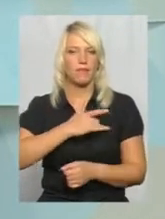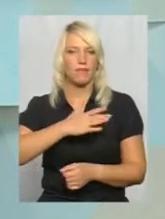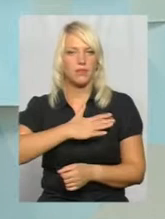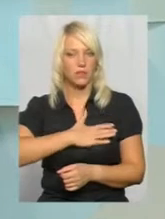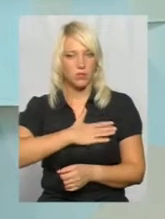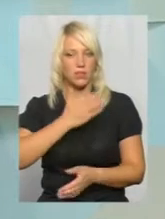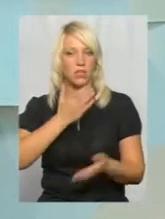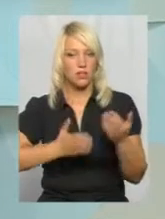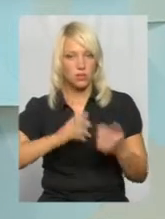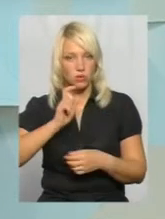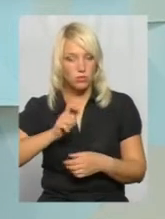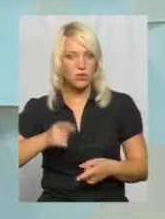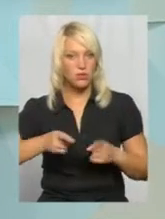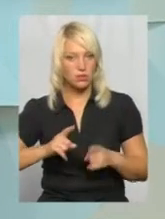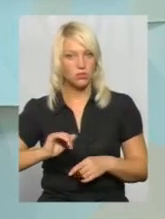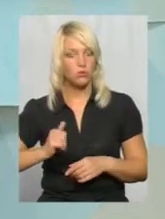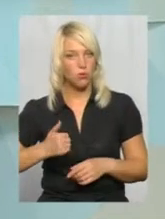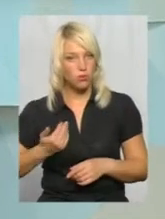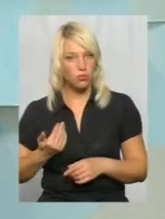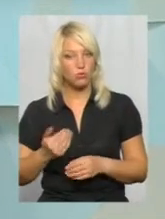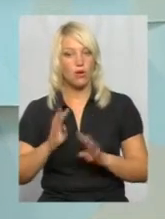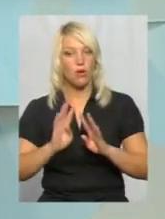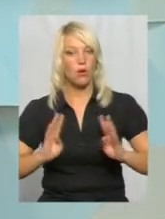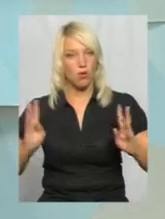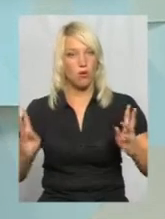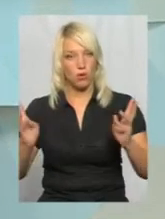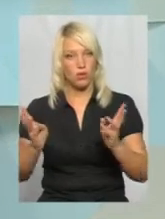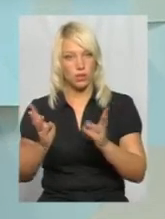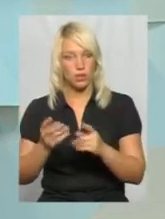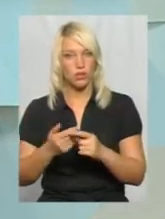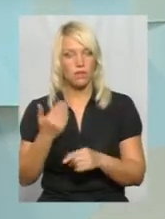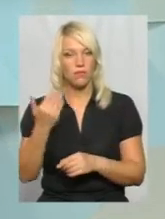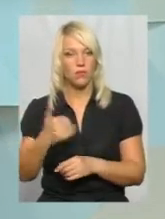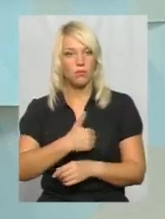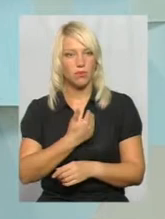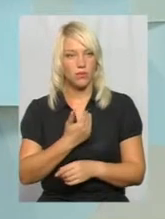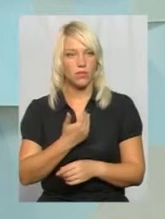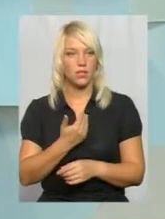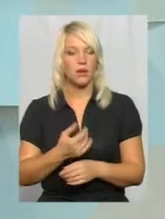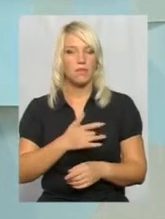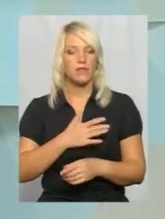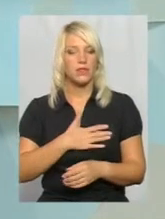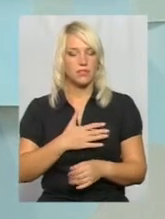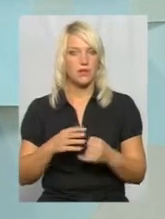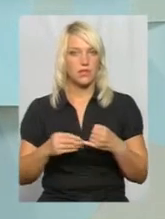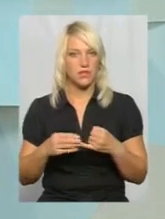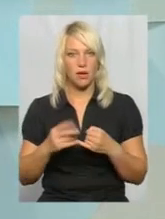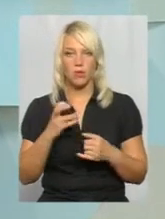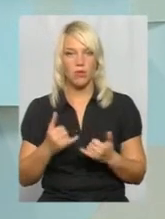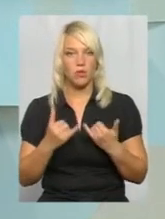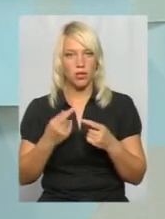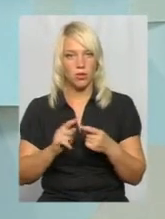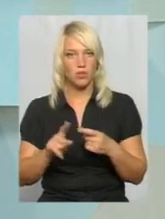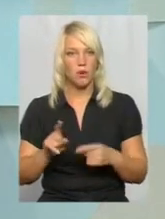Тобто, якщо мешканці дійсно хочуть огородити себе, вони повинні приватизувати землю. Але для того, щоб